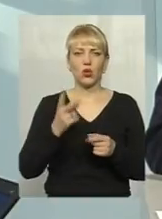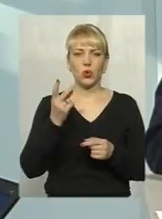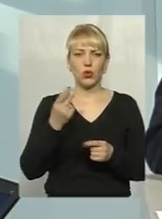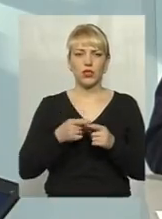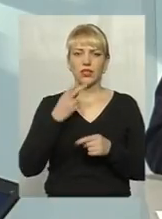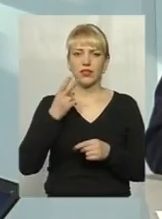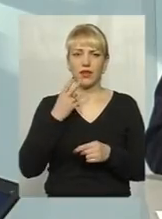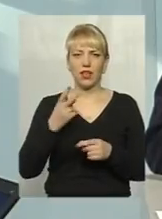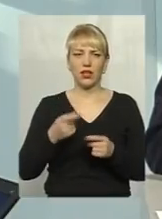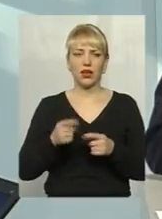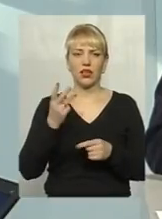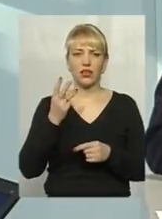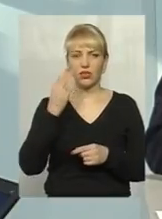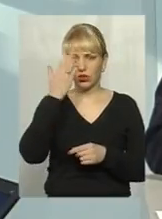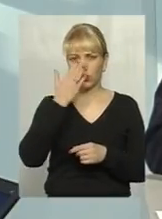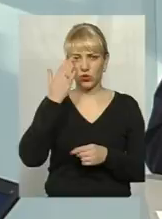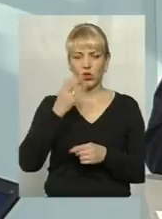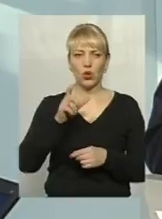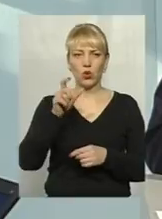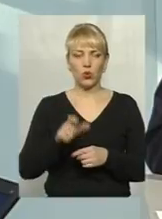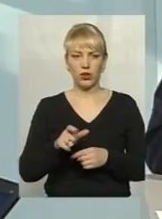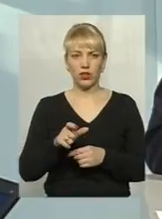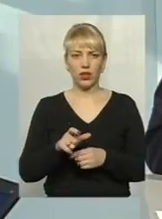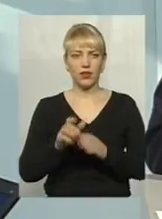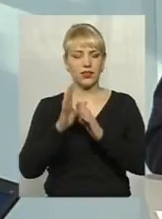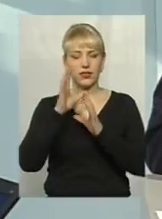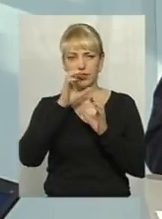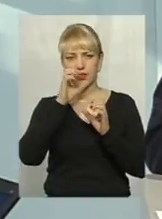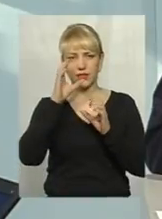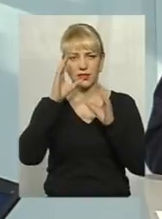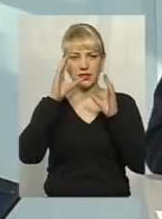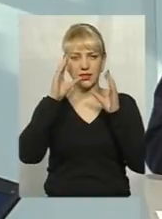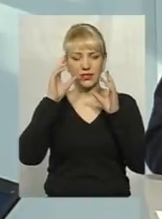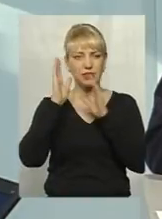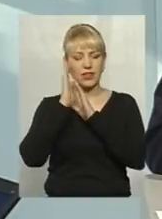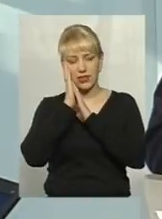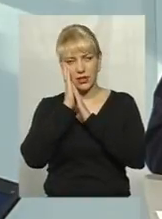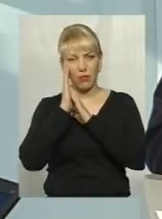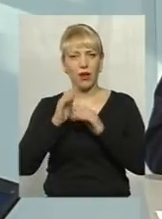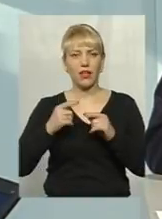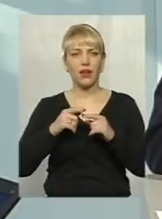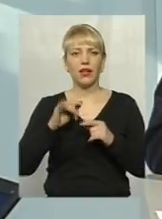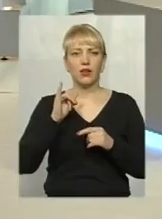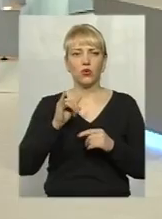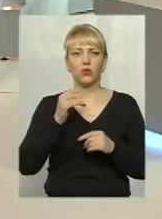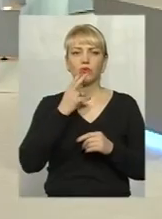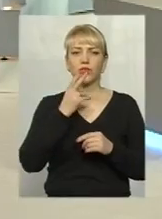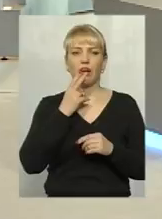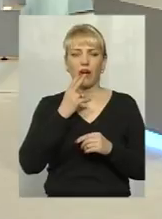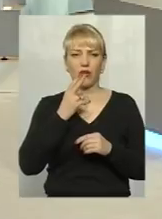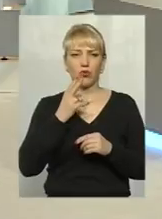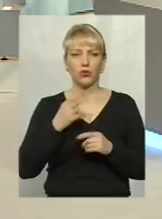третій – це сон. Людина засипається з цигаркою у зубах,